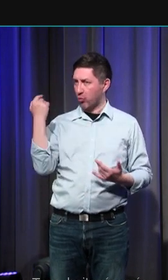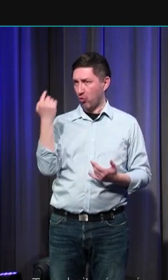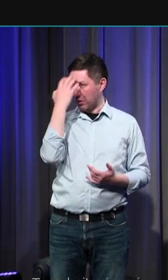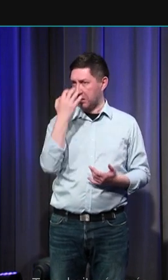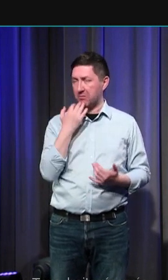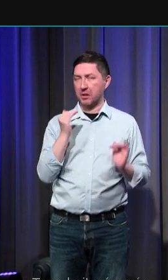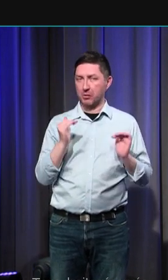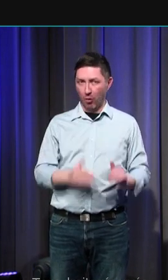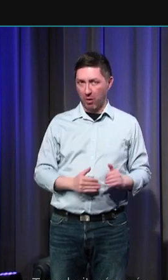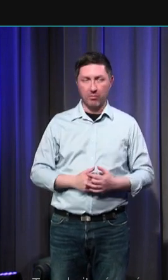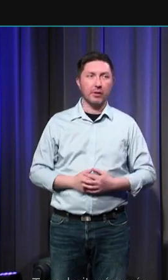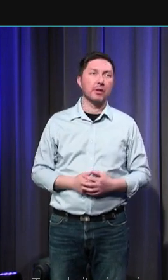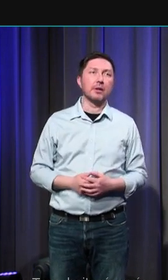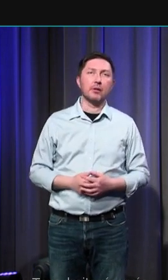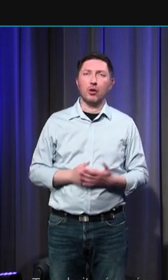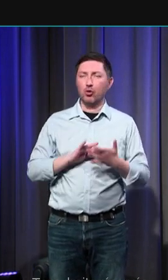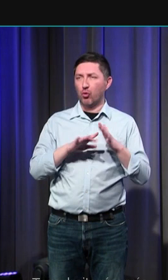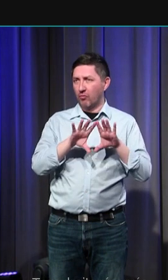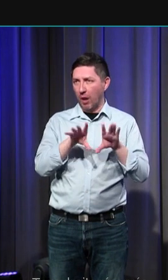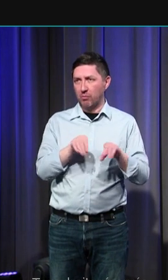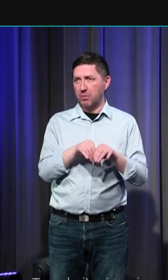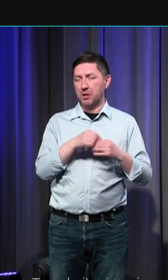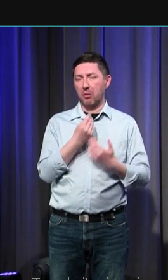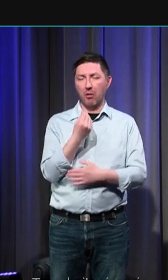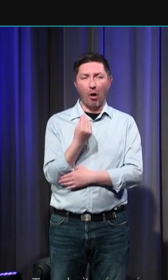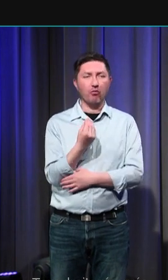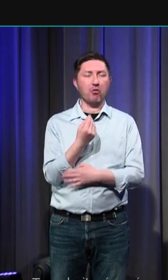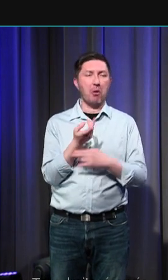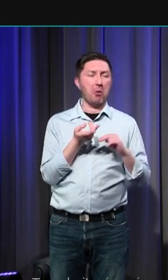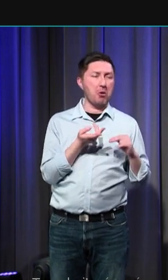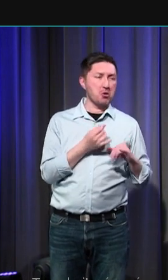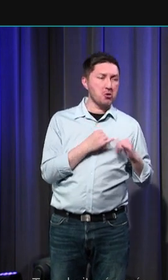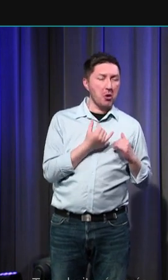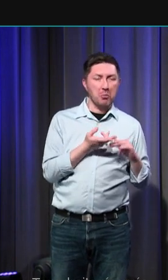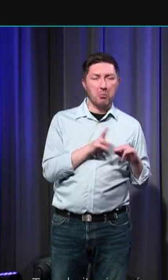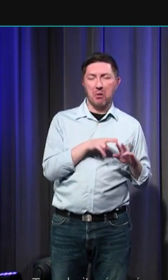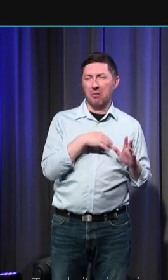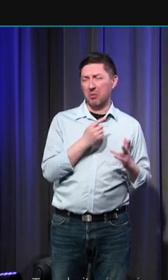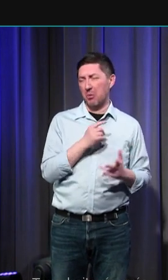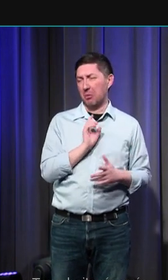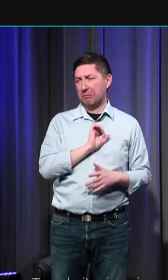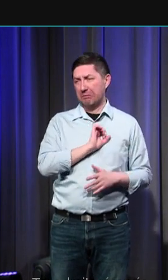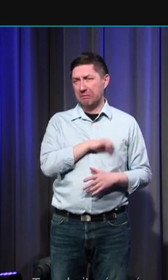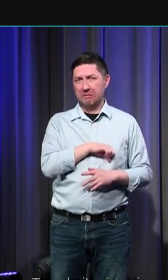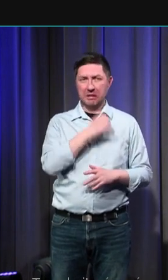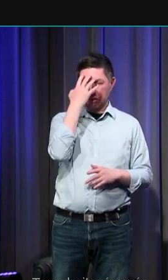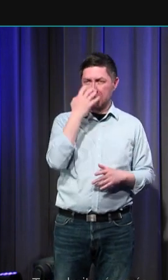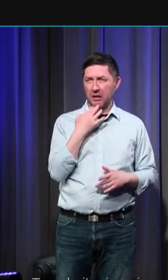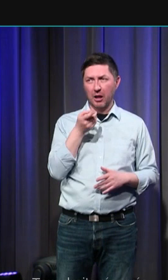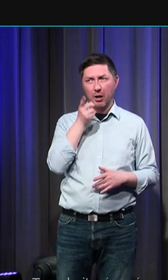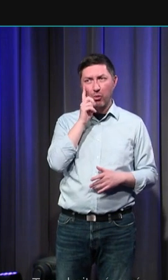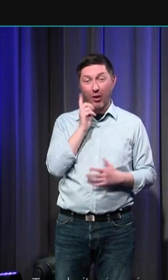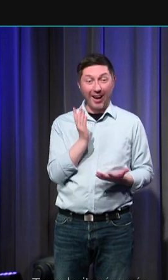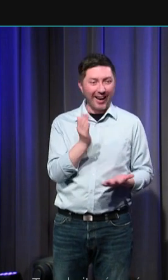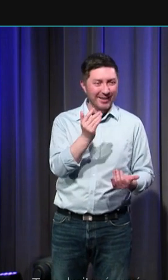les structures familielles c'est toujours un drame de perdre un enfant en bas âge c'est la mort la plus injuste qui soit puisque c'est la perte d'une